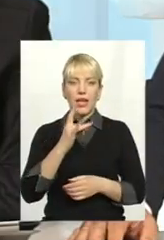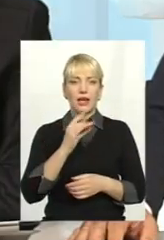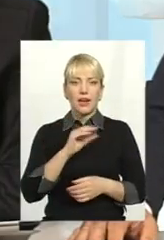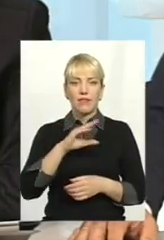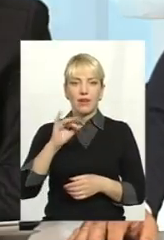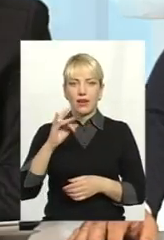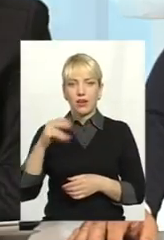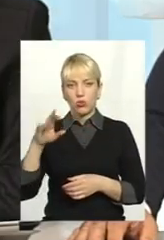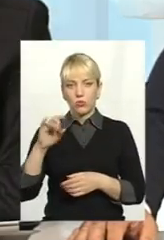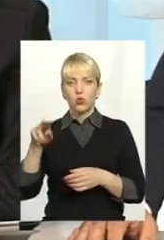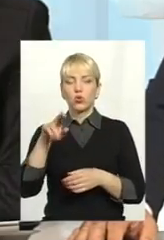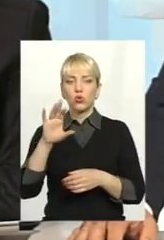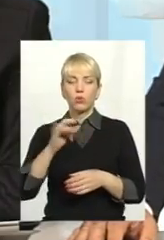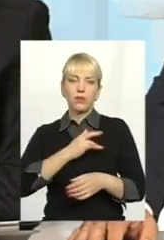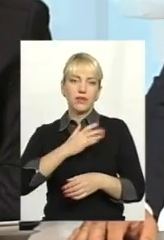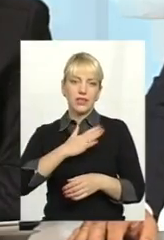приватизації землі.